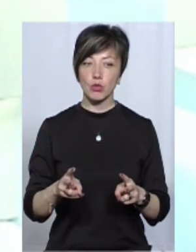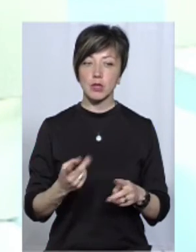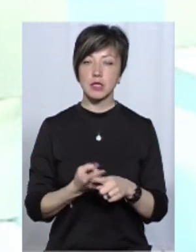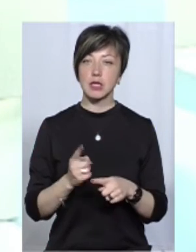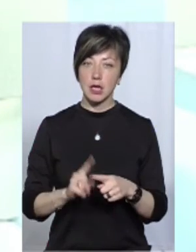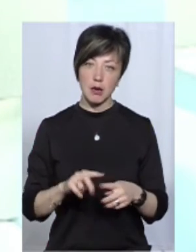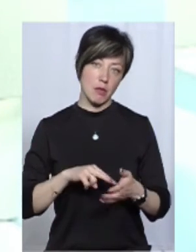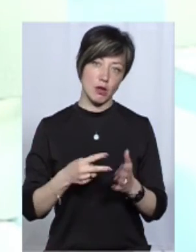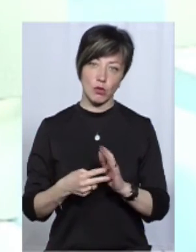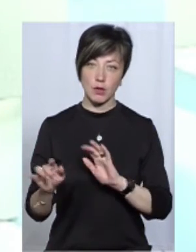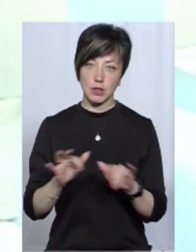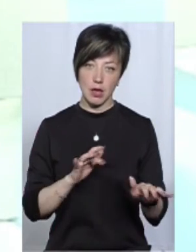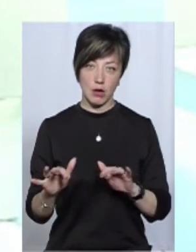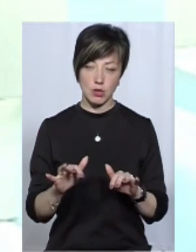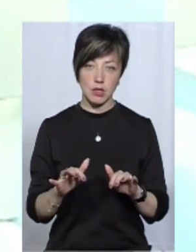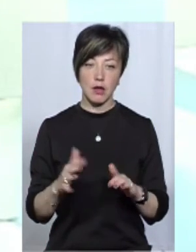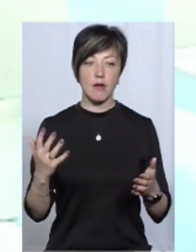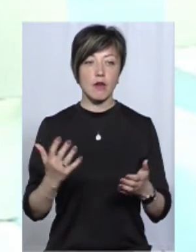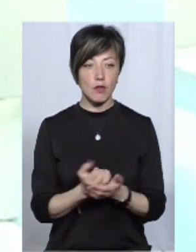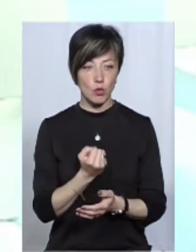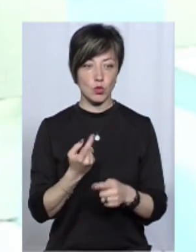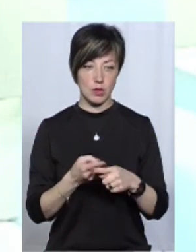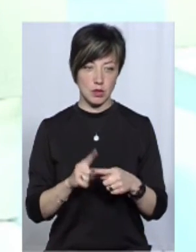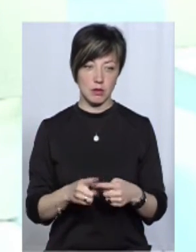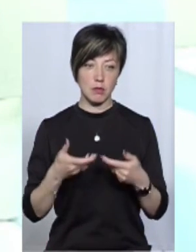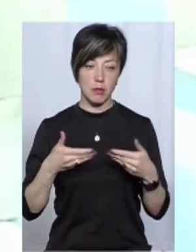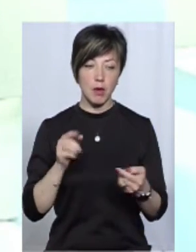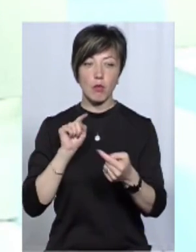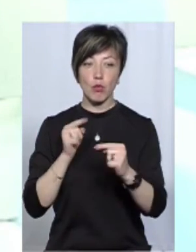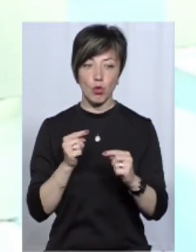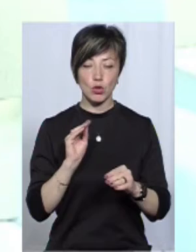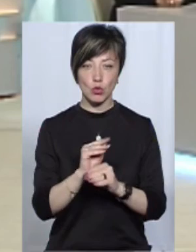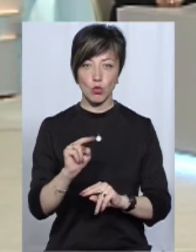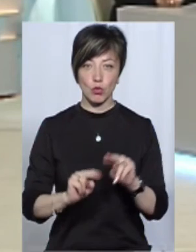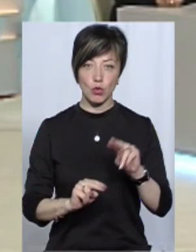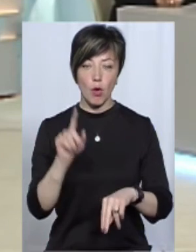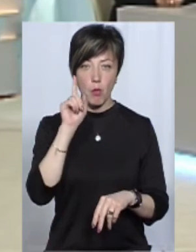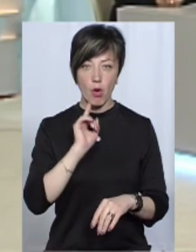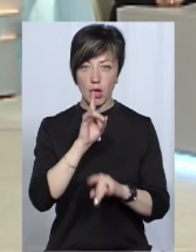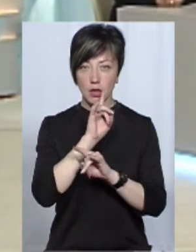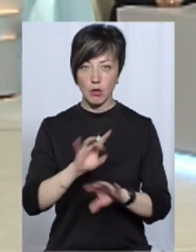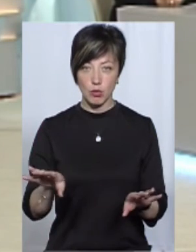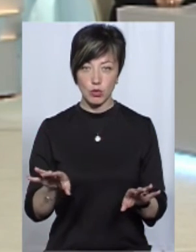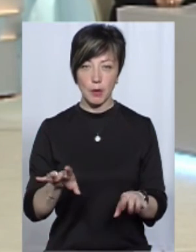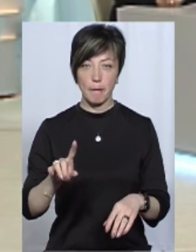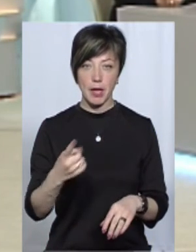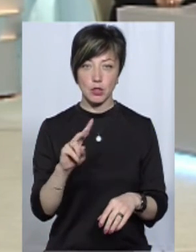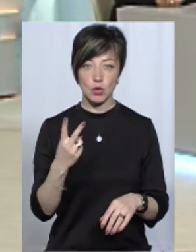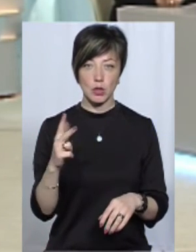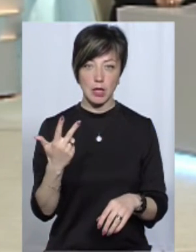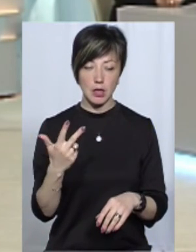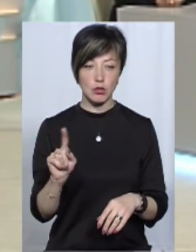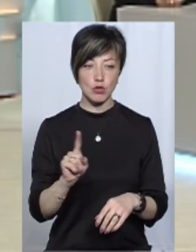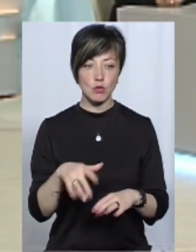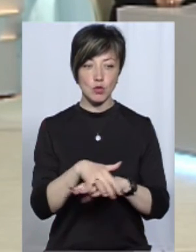цієї планованої діяльності. Виходячи з цього, ми проти добудови, поки не буде от перший, другий,